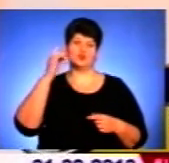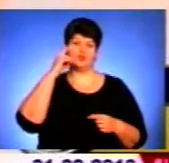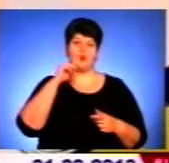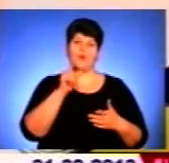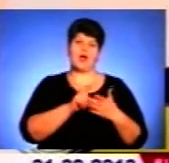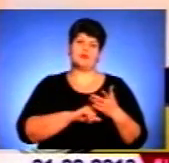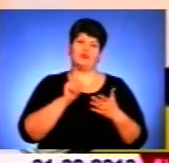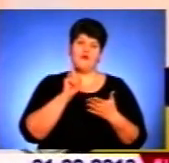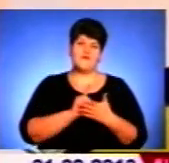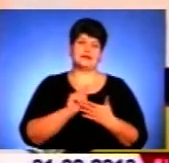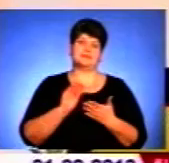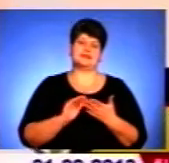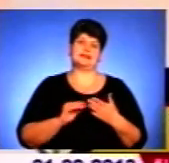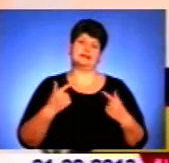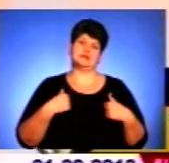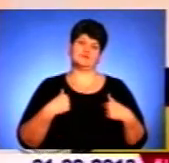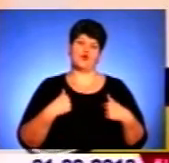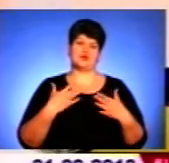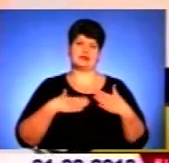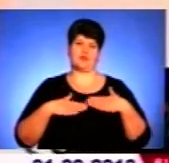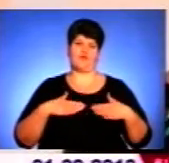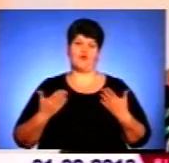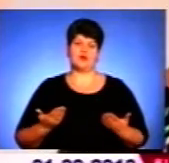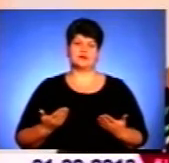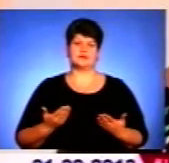повинен писати задля власного з задоволенням.